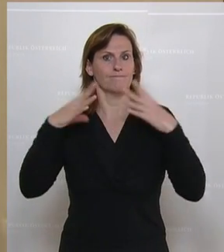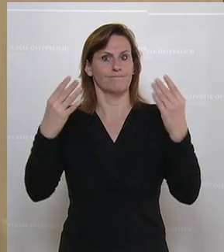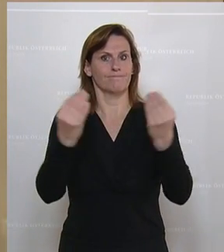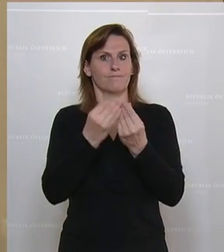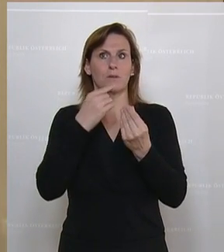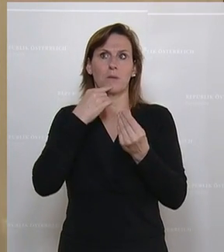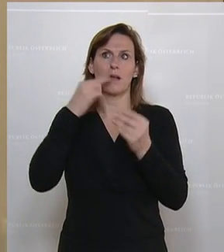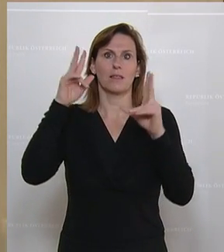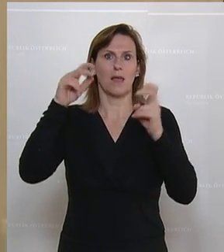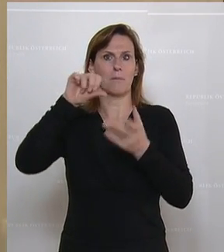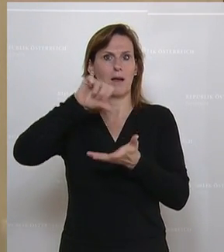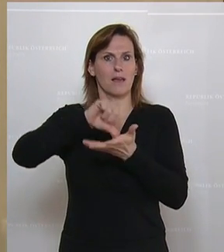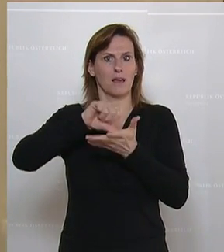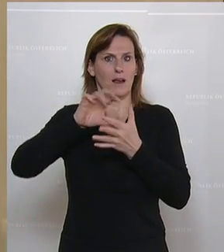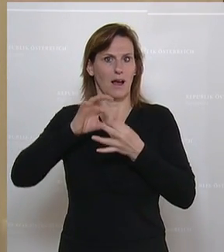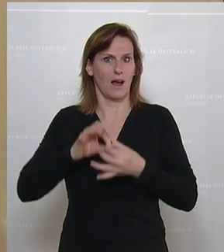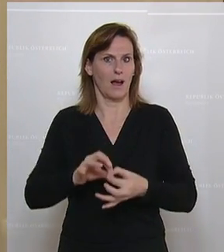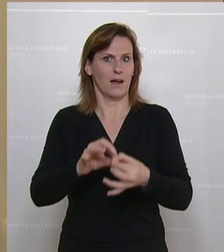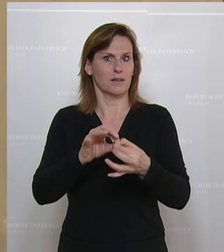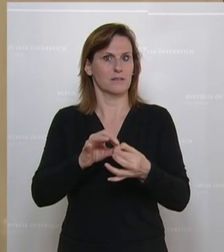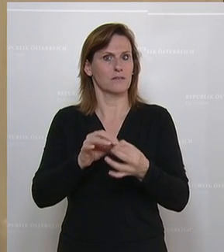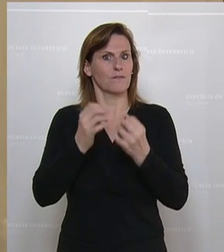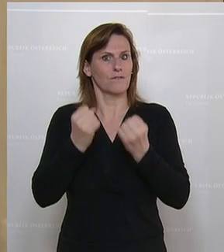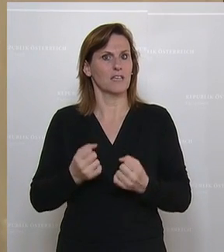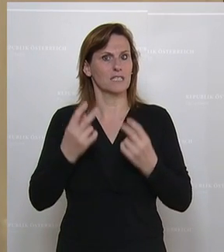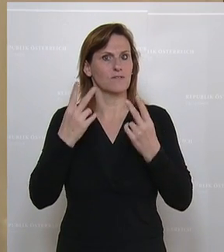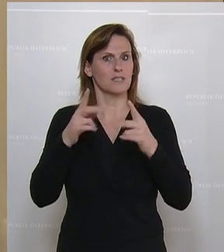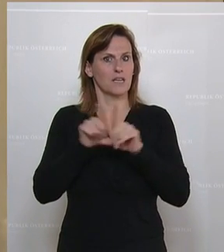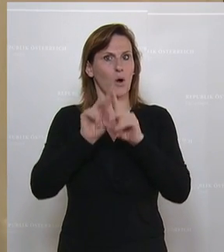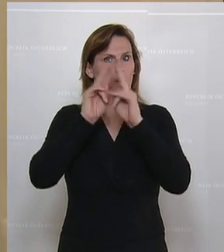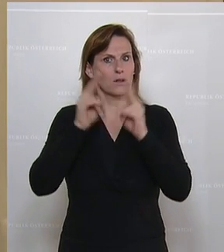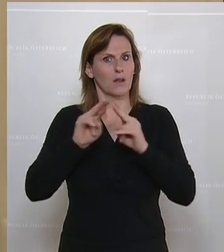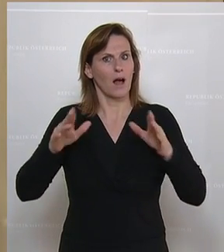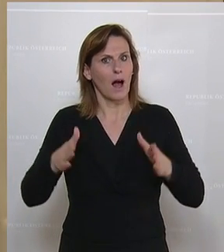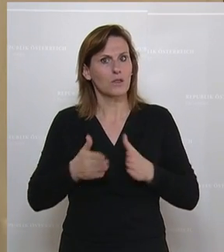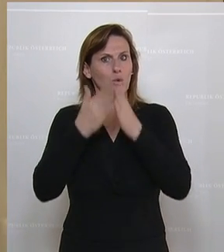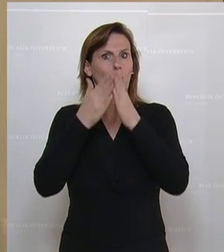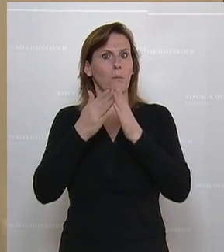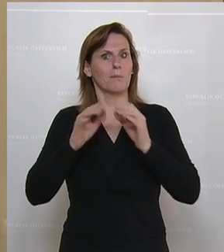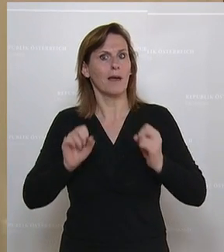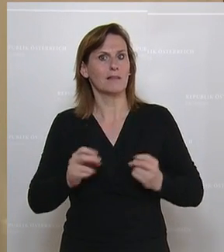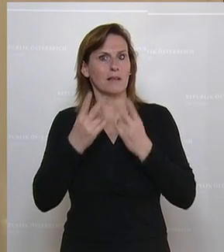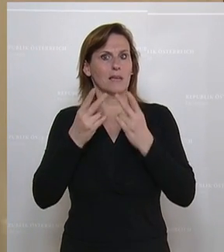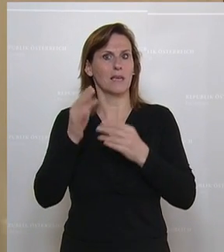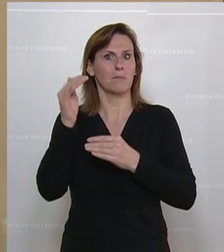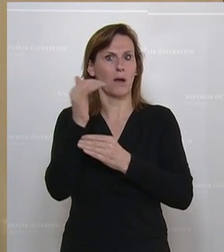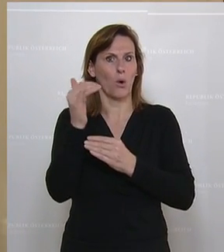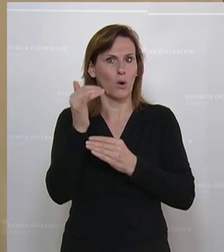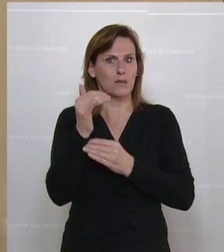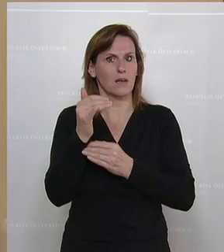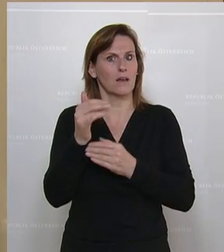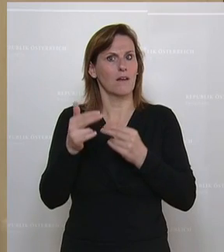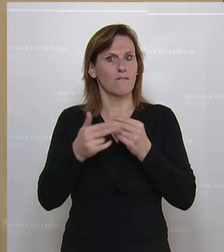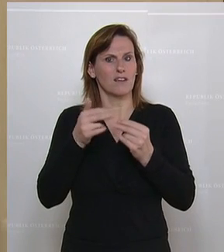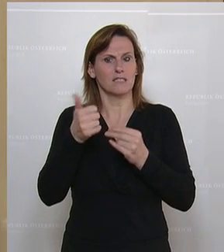Iran-Thematik immens wichtig ist, die internationale Atomenergiebehörde, mit der ich fast wöchentlich in Kontakt bin, mit Raphael Grosse,